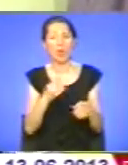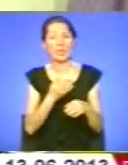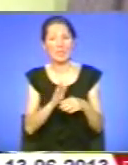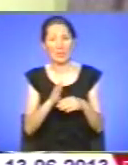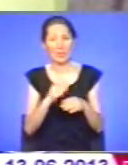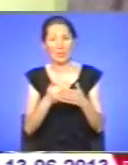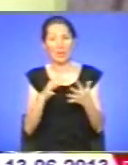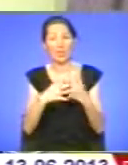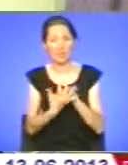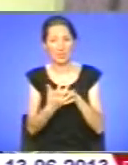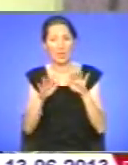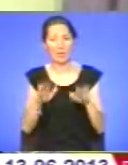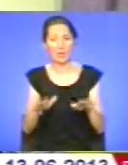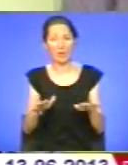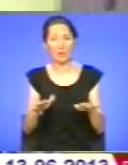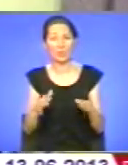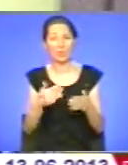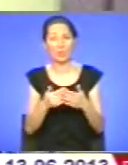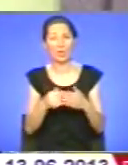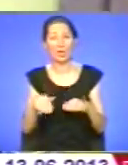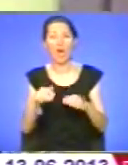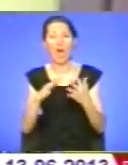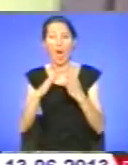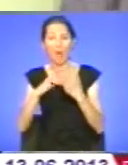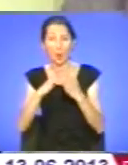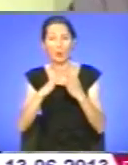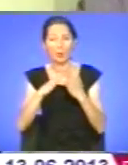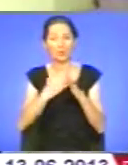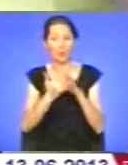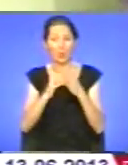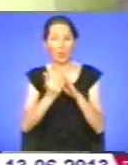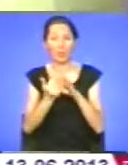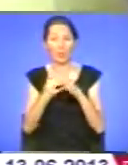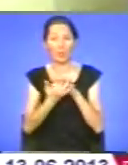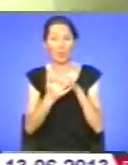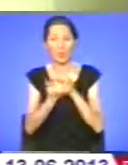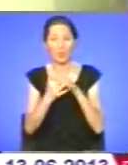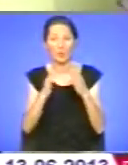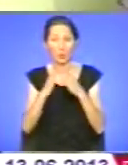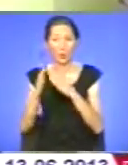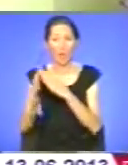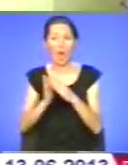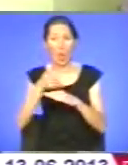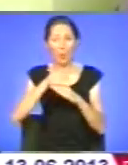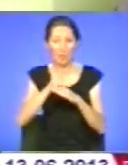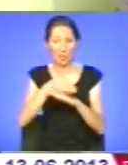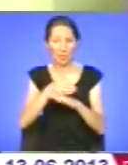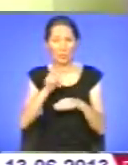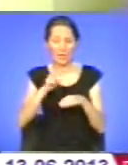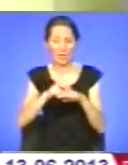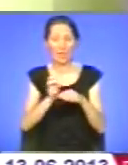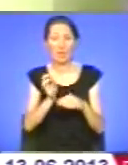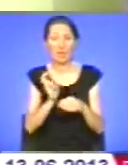сільській місцевості дворового, будемо говорити, обходу, він приходить, міряє тиск пацієнту, виясняє,